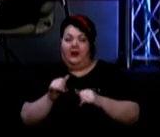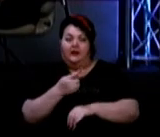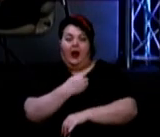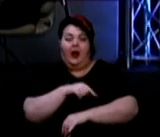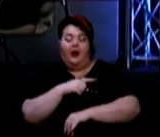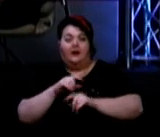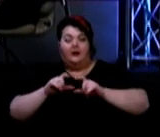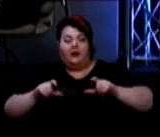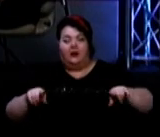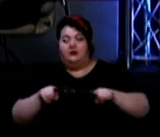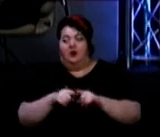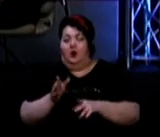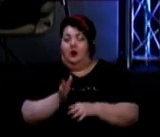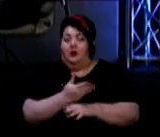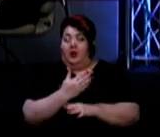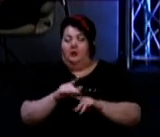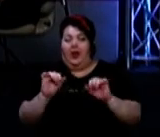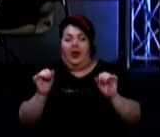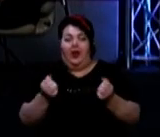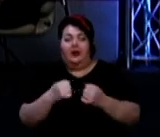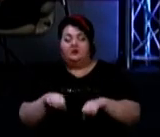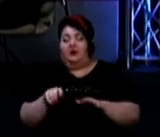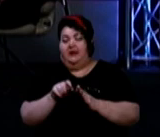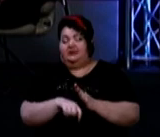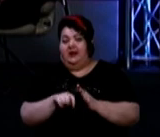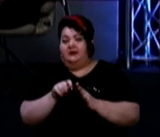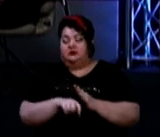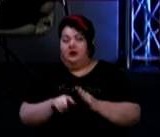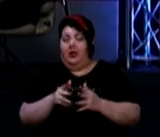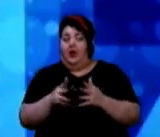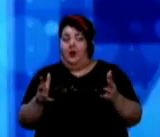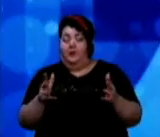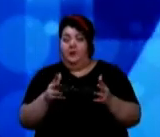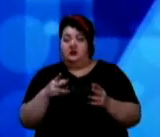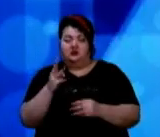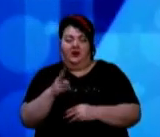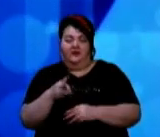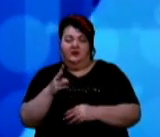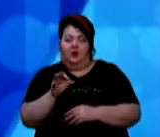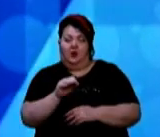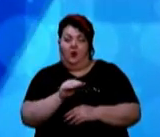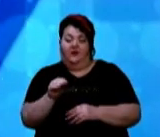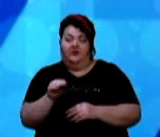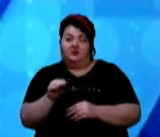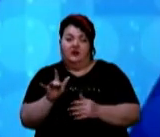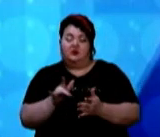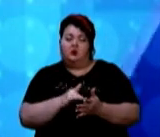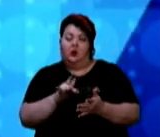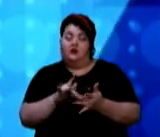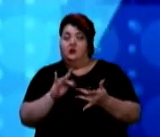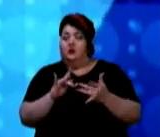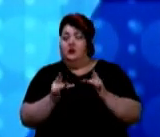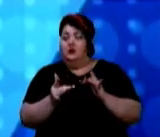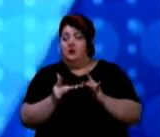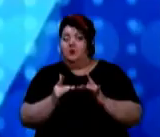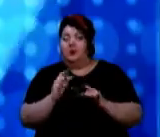Полтавщини також розподілили експрес-тести для виявлення коронавірусу. Більше відео з офіційною сторінкою YouTube голови Полтавської обласної державної адміністрації